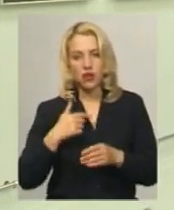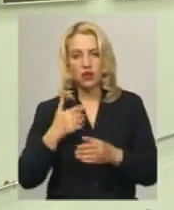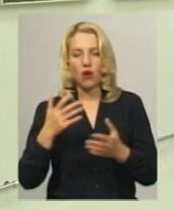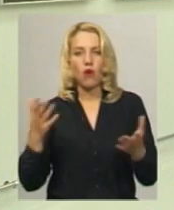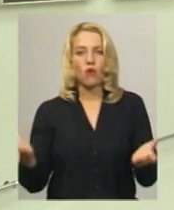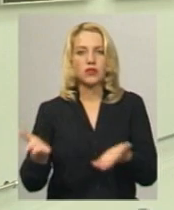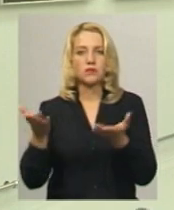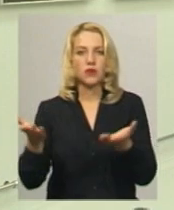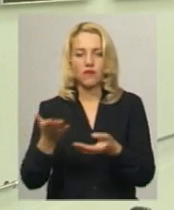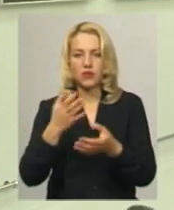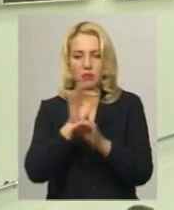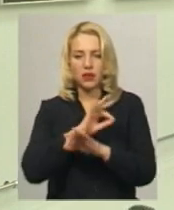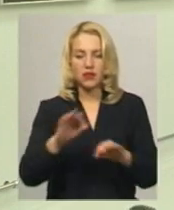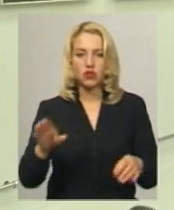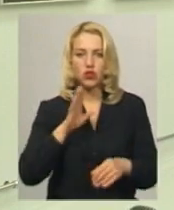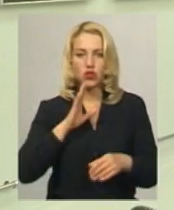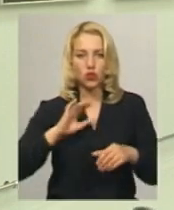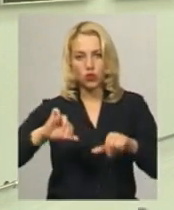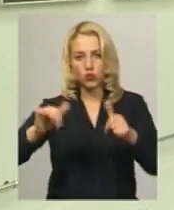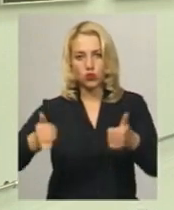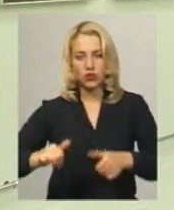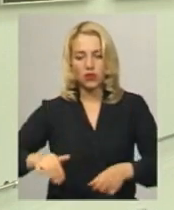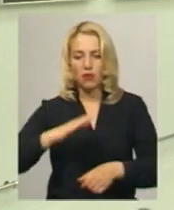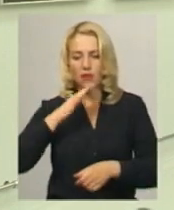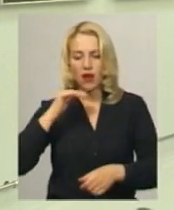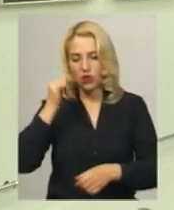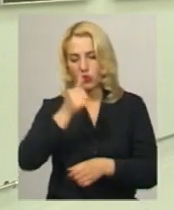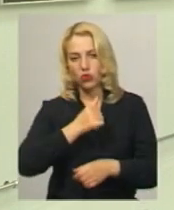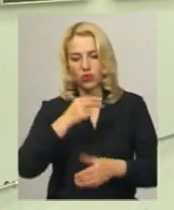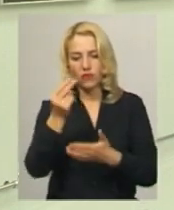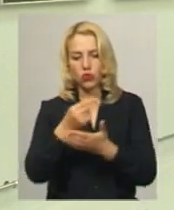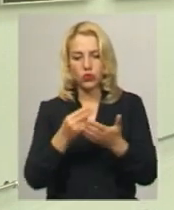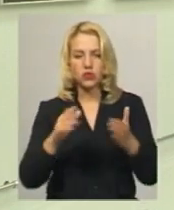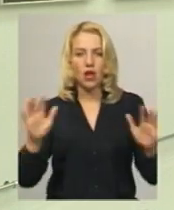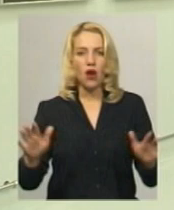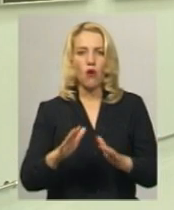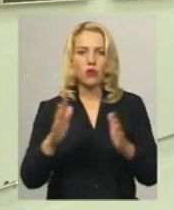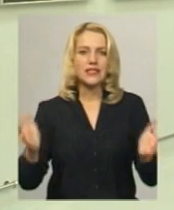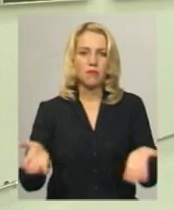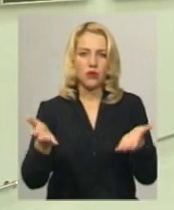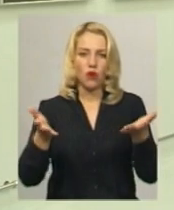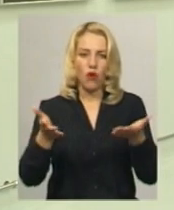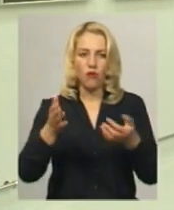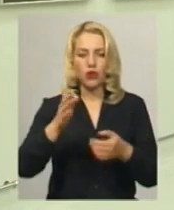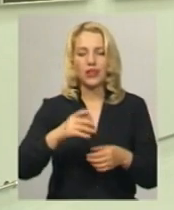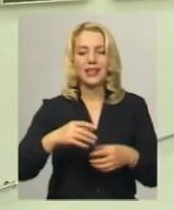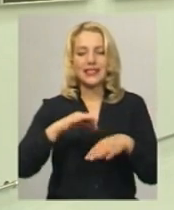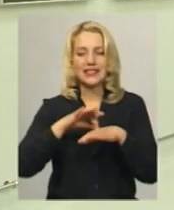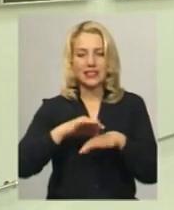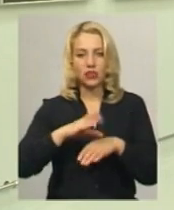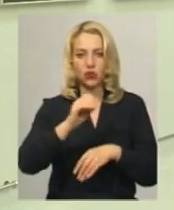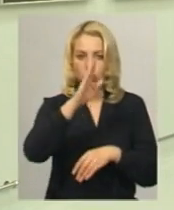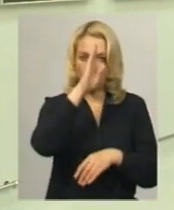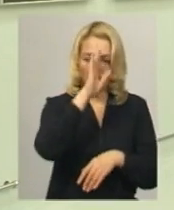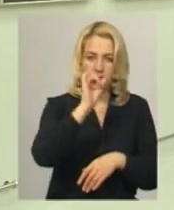поетичне прекрасного жіночого тіла. Багато віків художники оспівили прекрасне тіло не тільки жінки, а й чоловіка. Я не бачив фотографів українських,